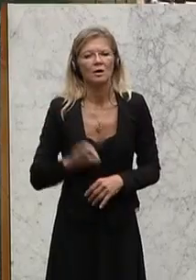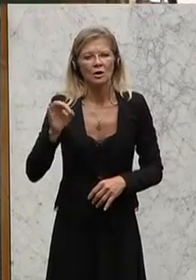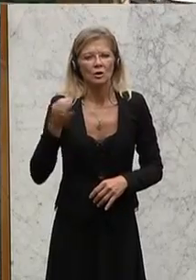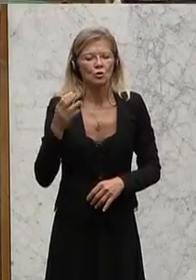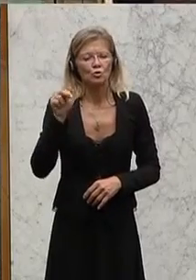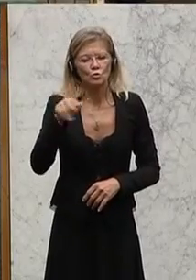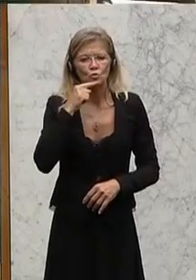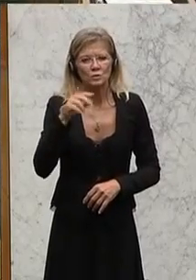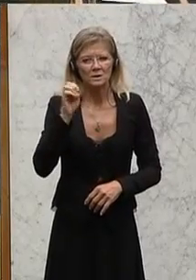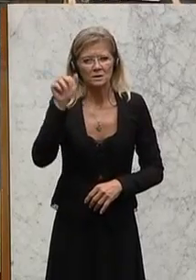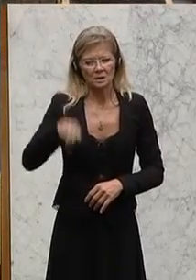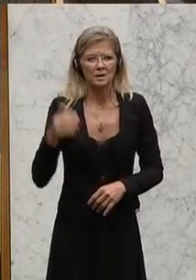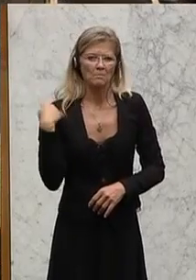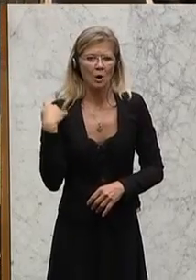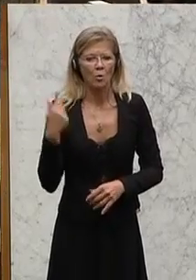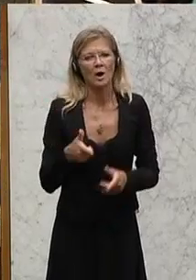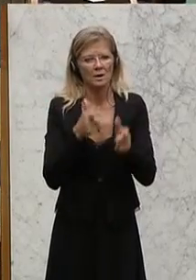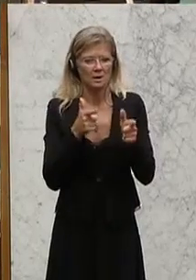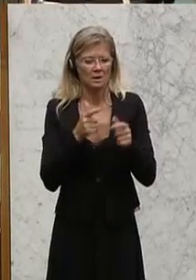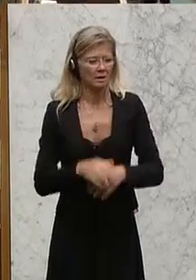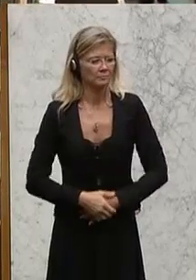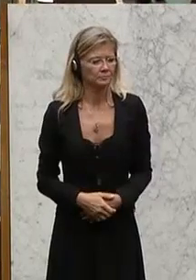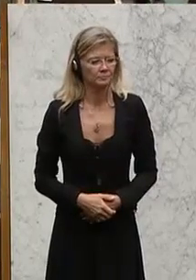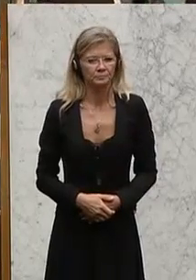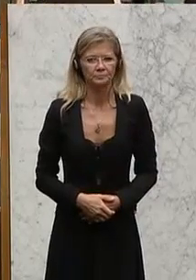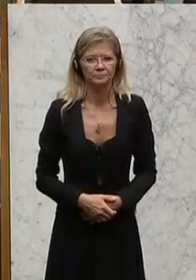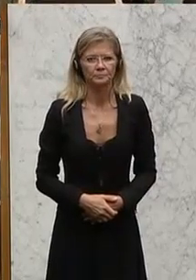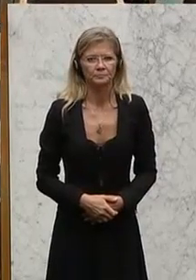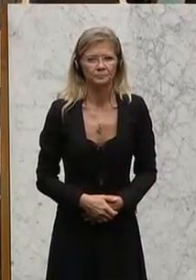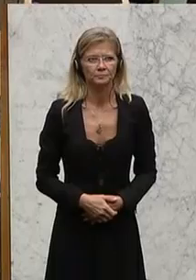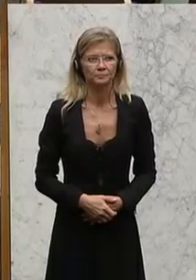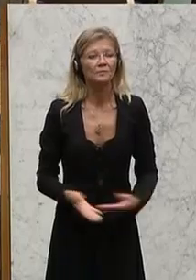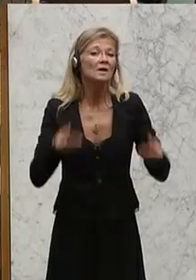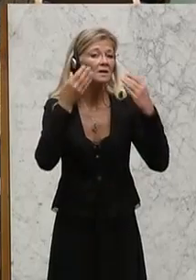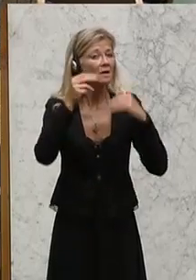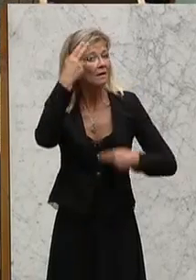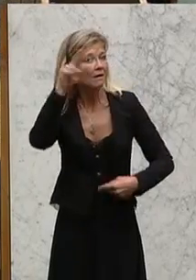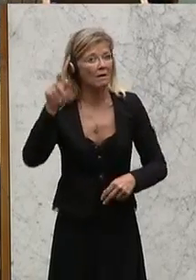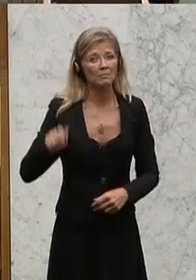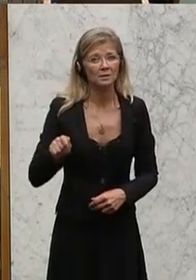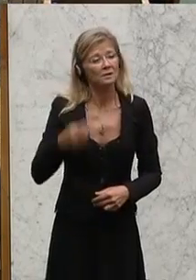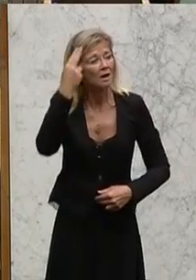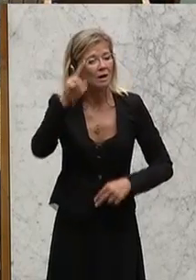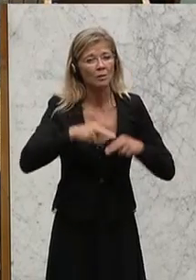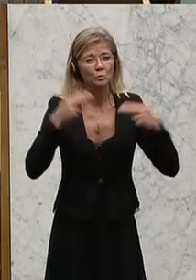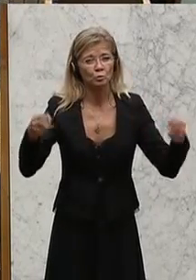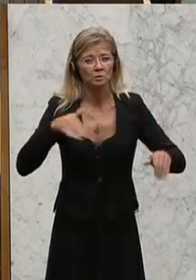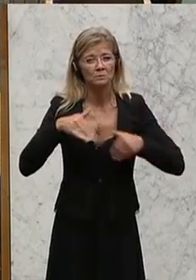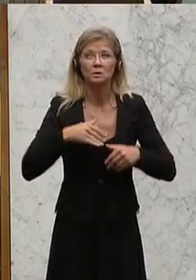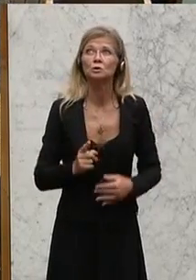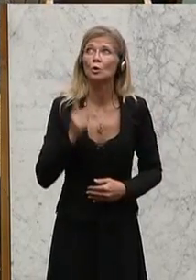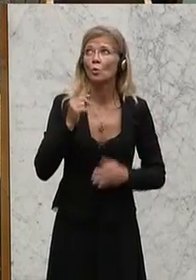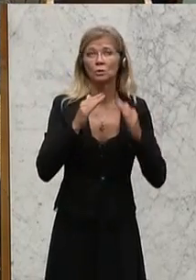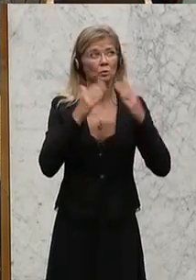Nächste Rednerin, Marianne Gusenbauer, Jäger, SPÖ. Sehr geehrter Herr Präsident, Herr Bundesminister Hohes Haus,